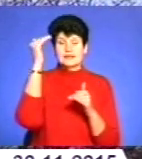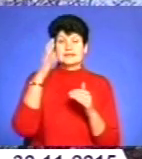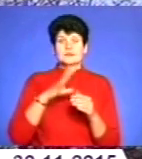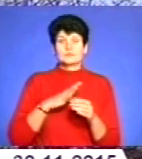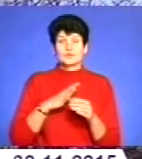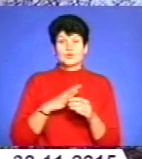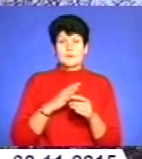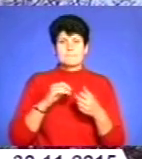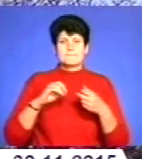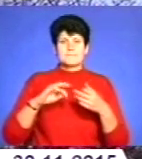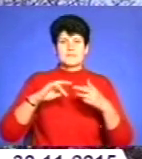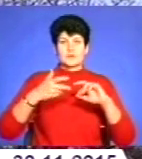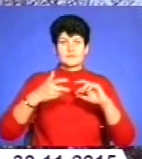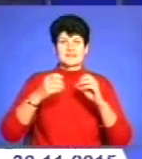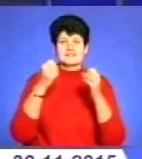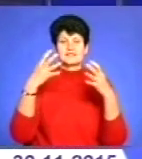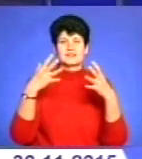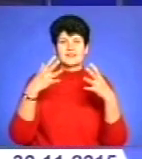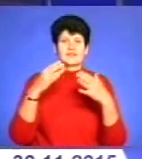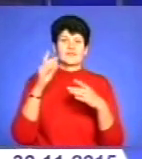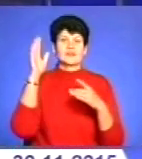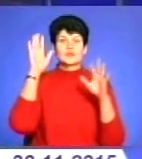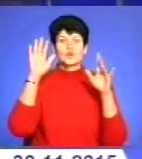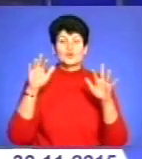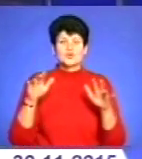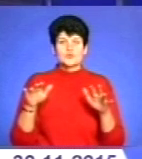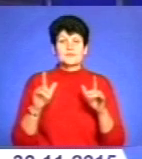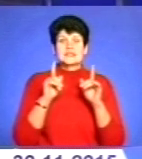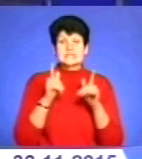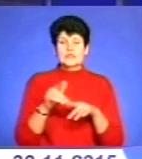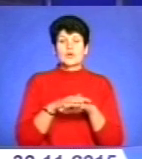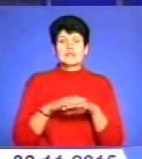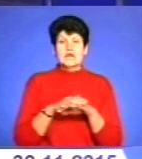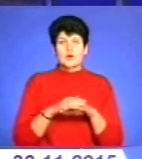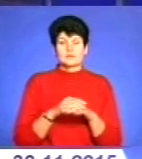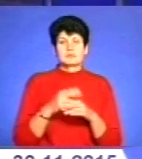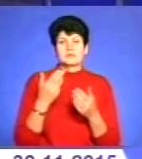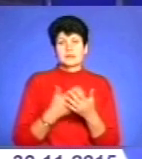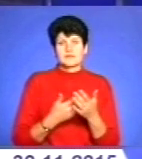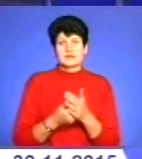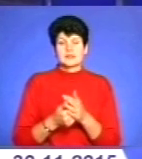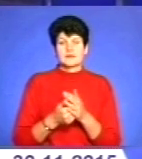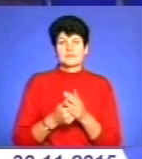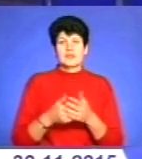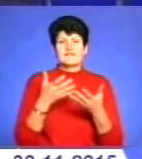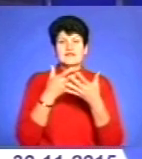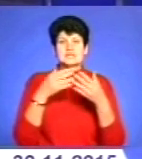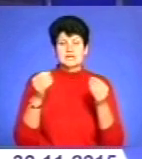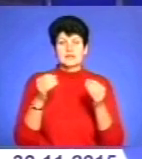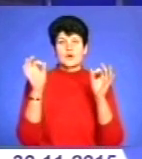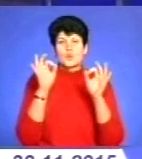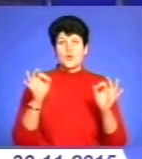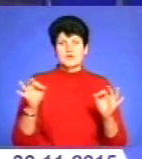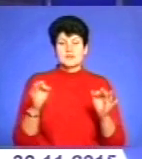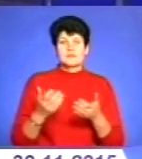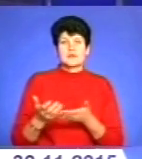відбулося переломлення світла у краплях дощу. Згідно з народними прикметами, веселка восени на урожай грибів,